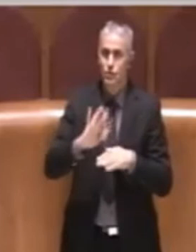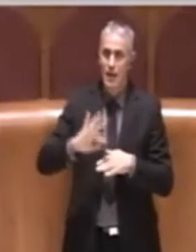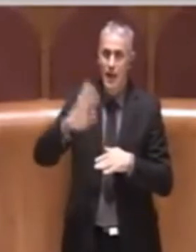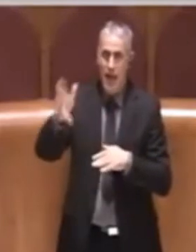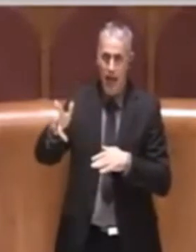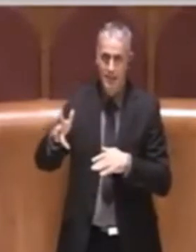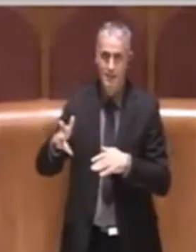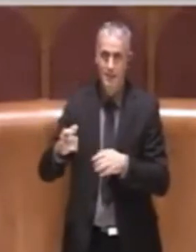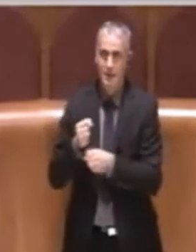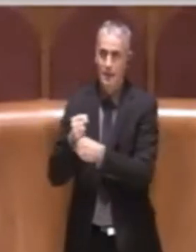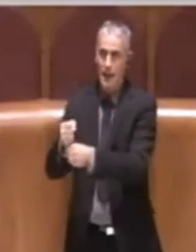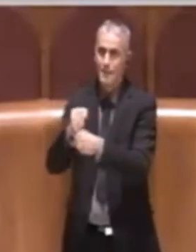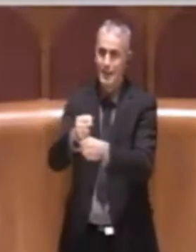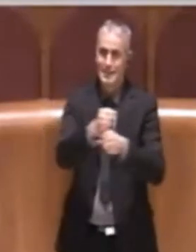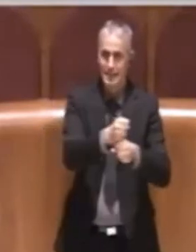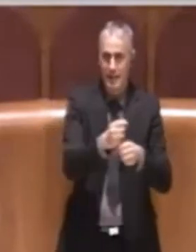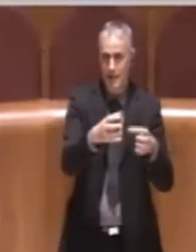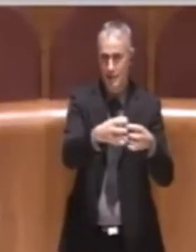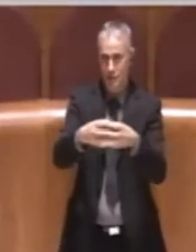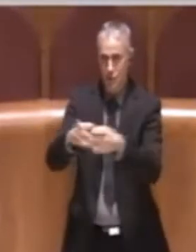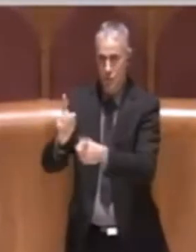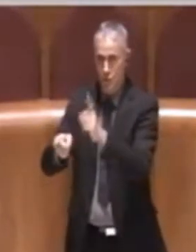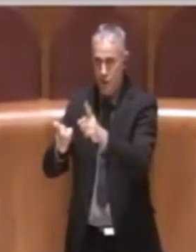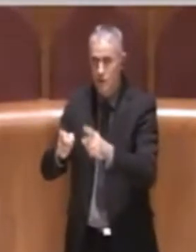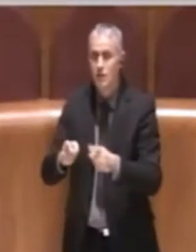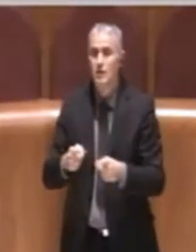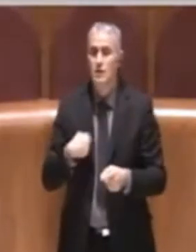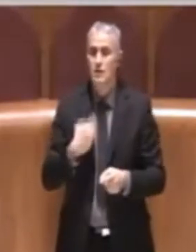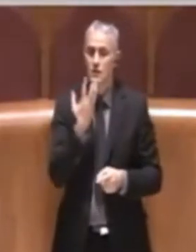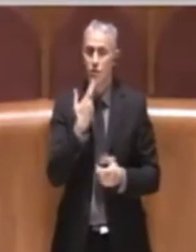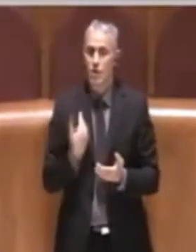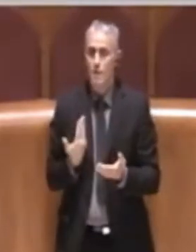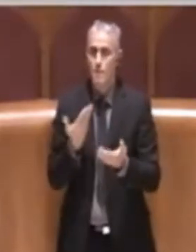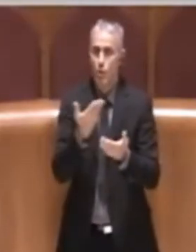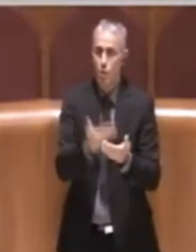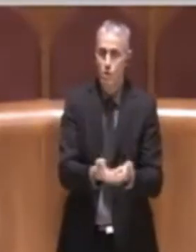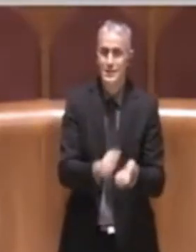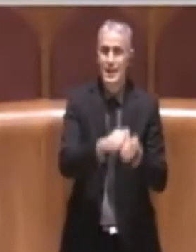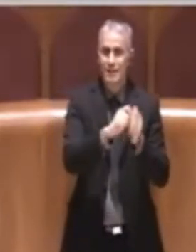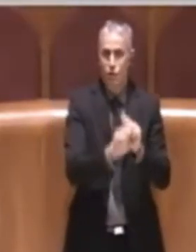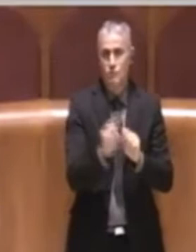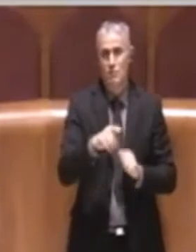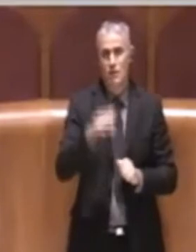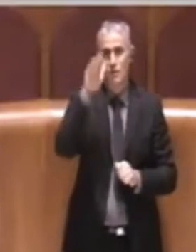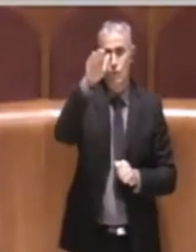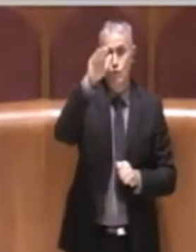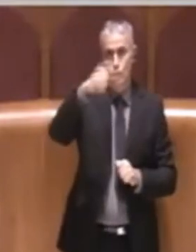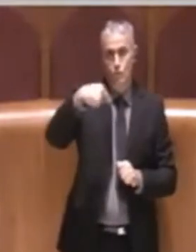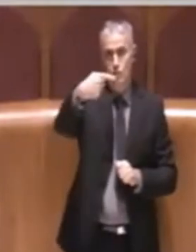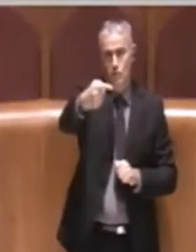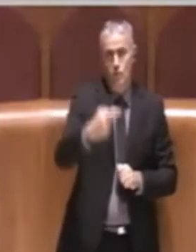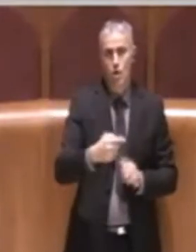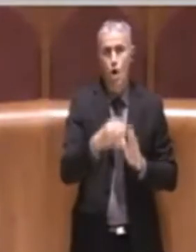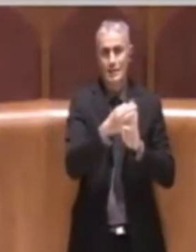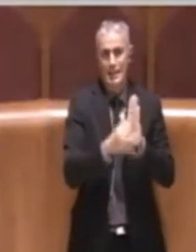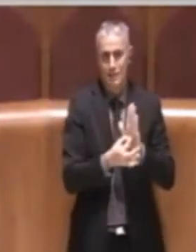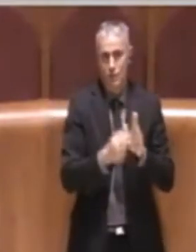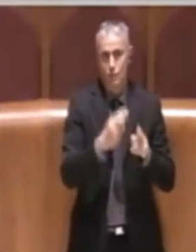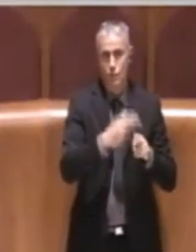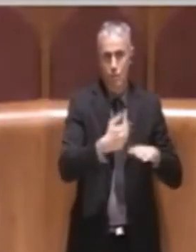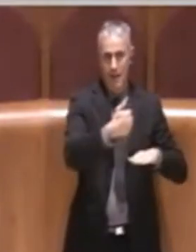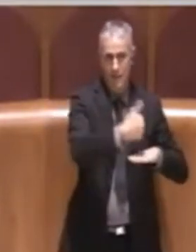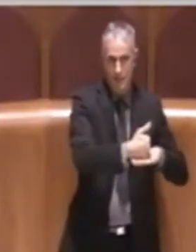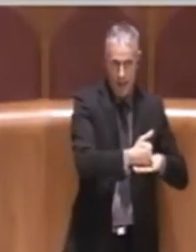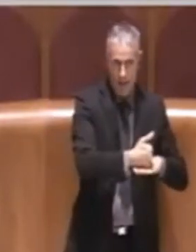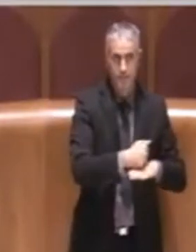rappresentanti delle forze politiche volta a definire una proposta di riforma per il futuro ordinamento di Roma Capitale e a